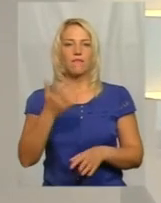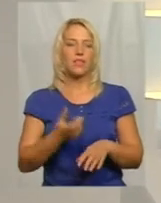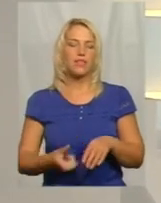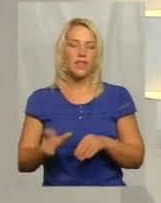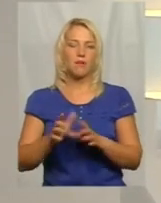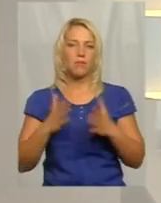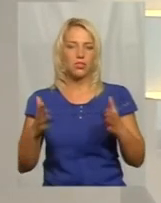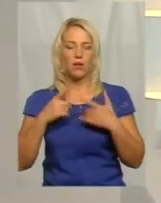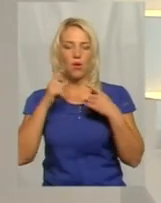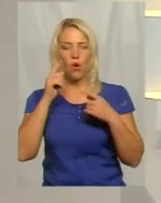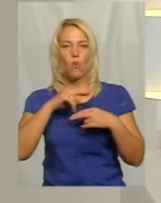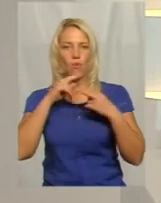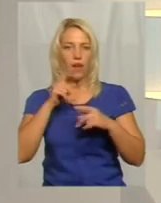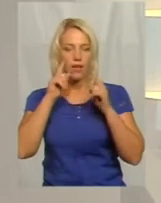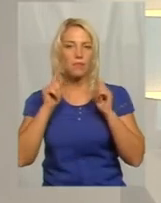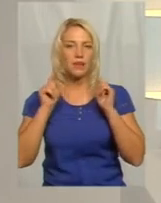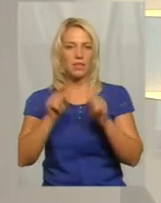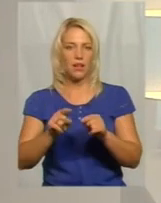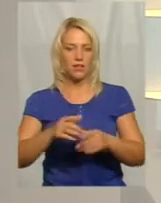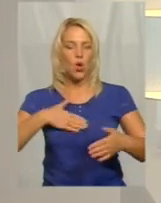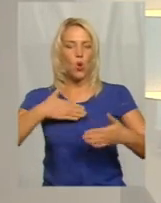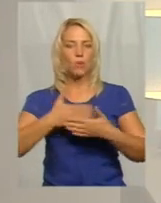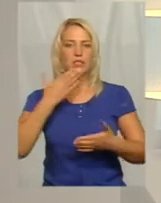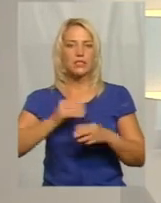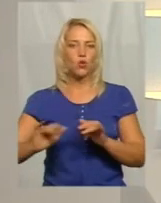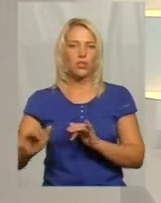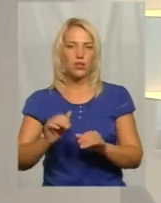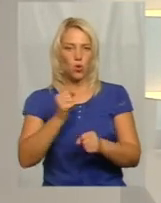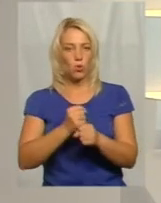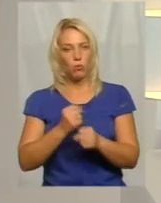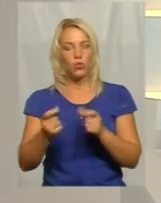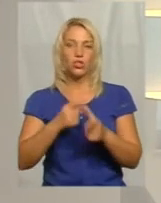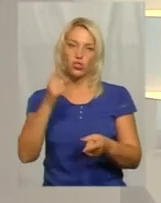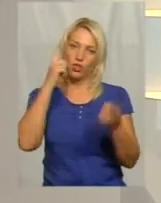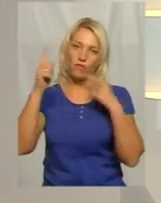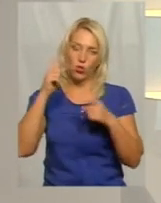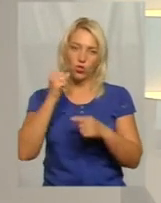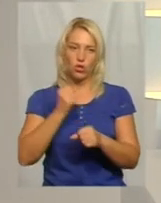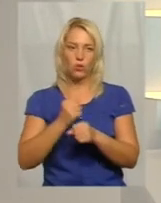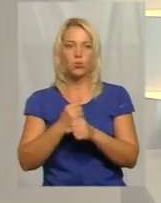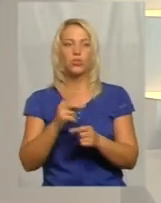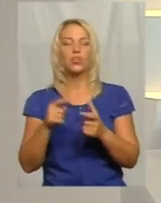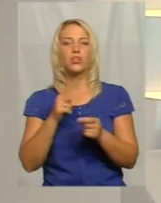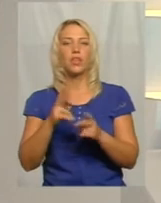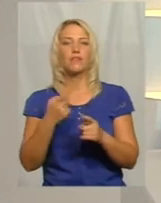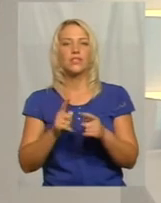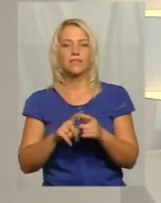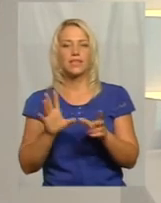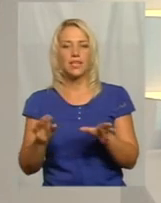уваги приділяєте все ж таки громадській своїй роботі, чи творчій роботі, чи як ви це сумішуєте?